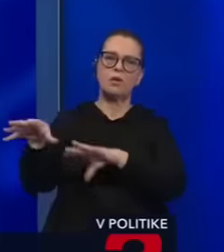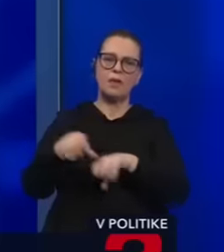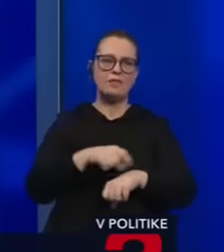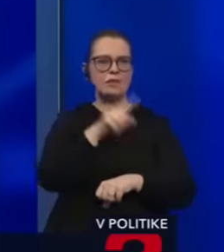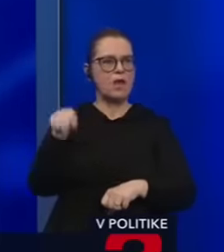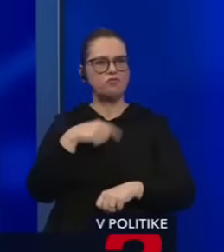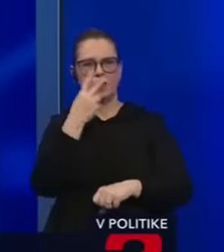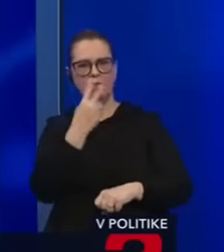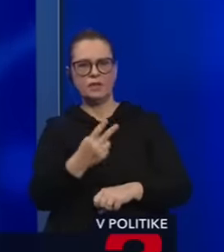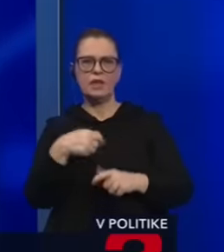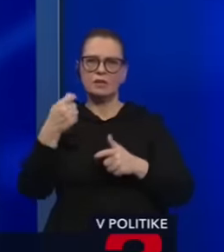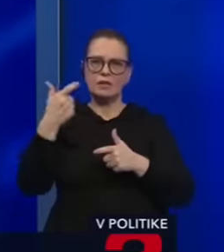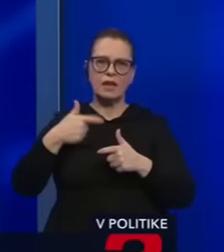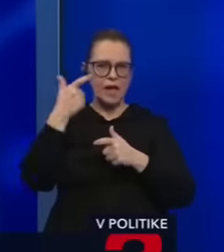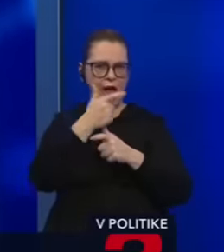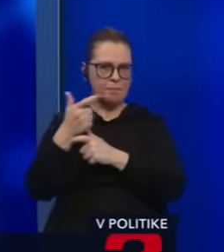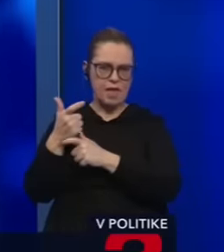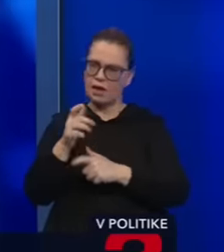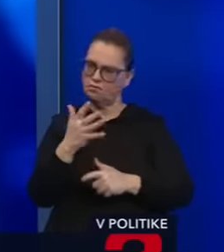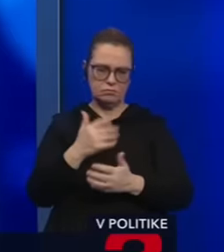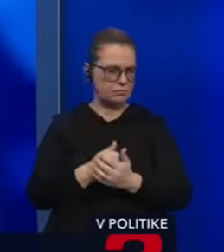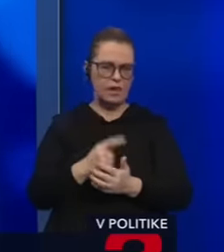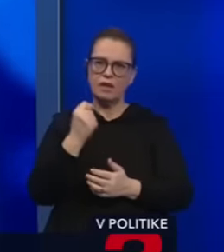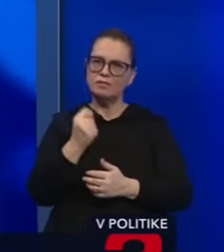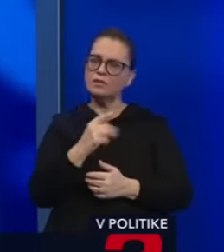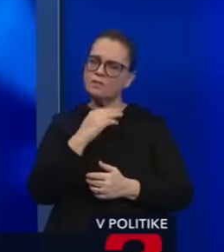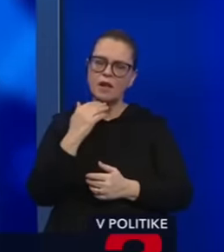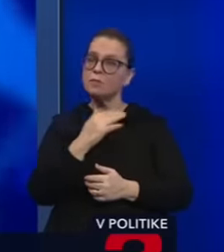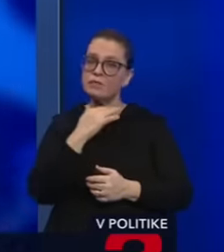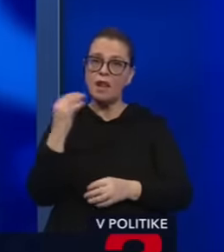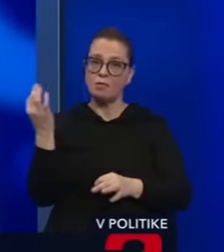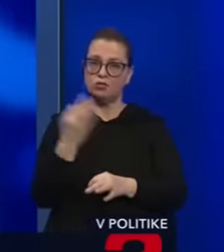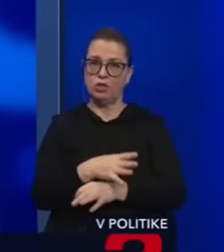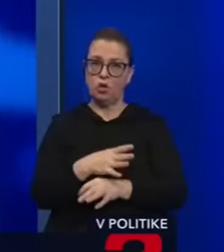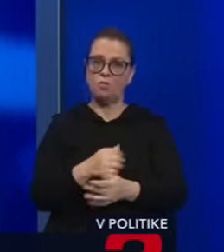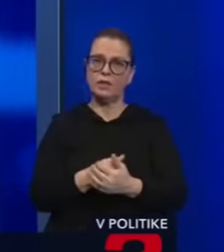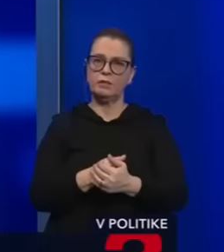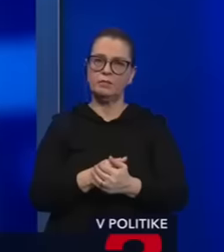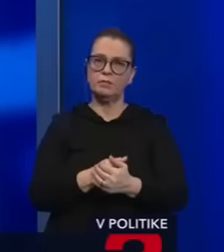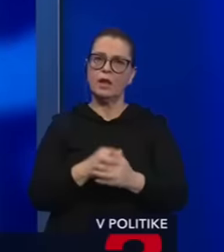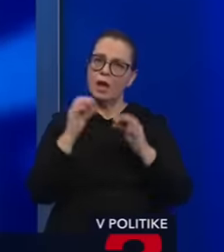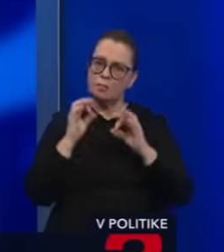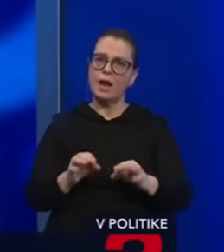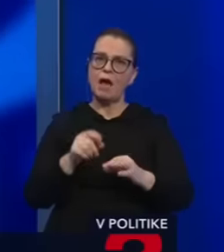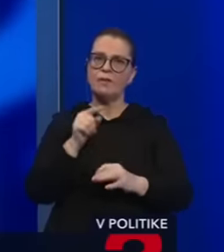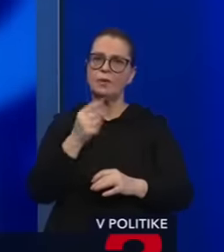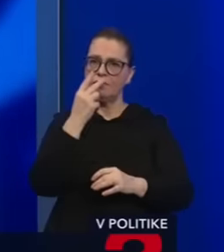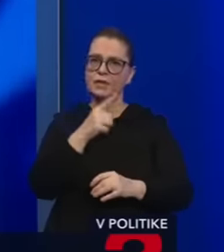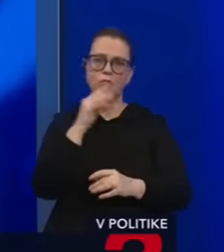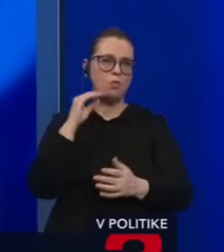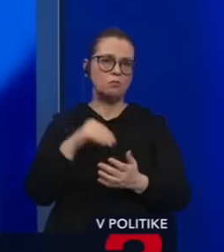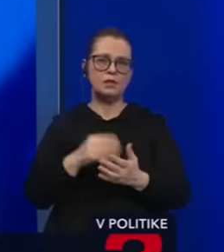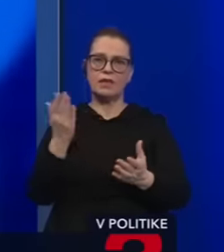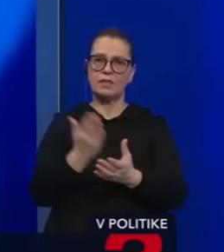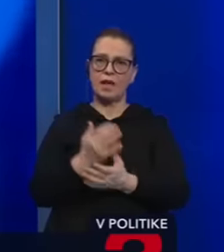všetci to vidia a ešte sa dá nakamerovať. Nie, on je jednoducho v tom veľmi, veľmi šikovný a práve na tom vidíme, že on býva v byte